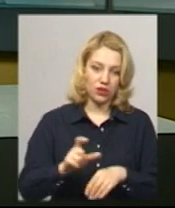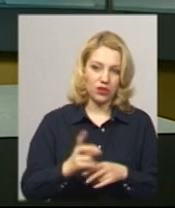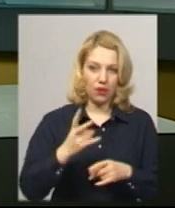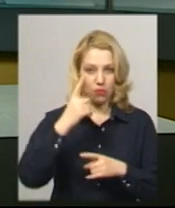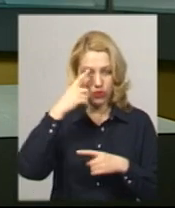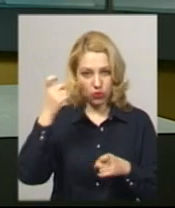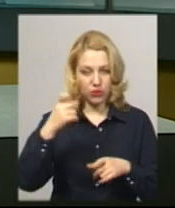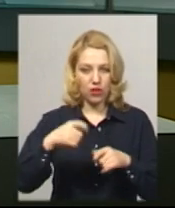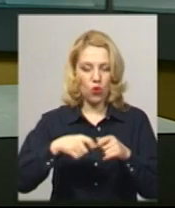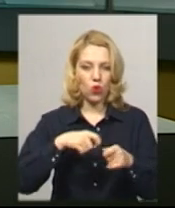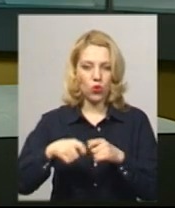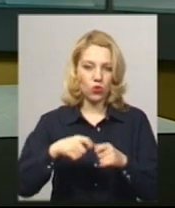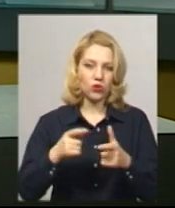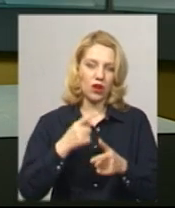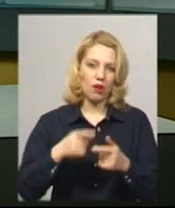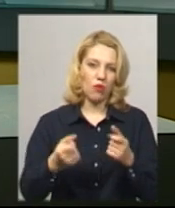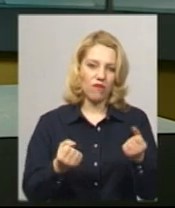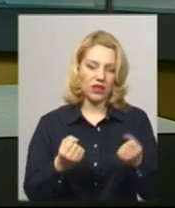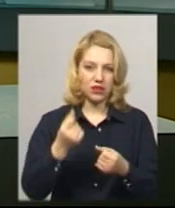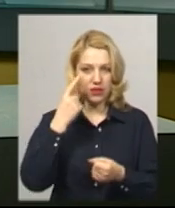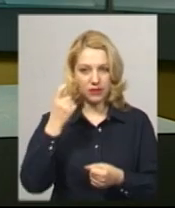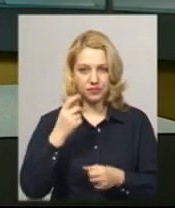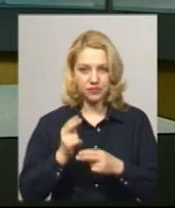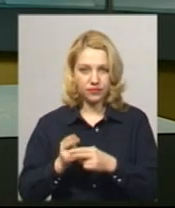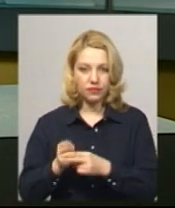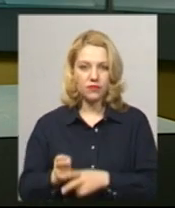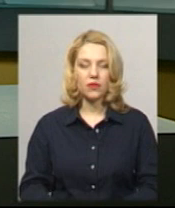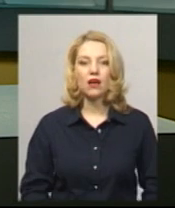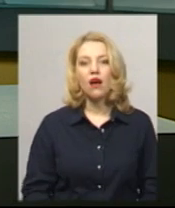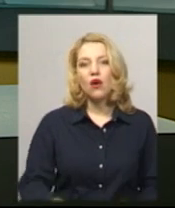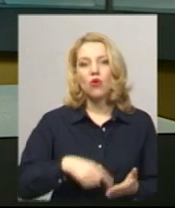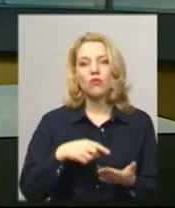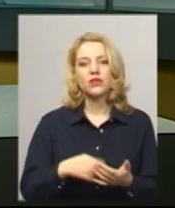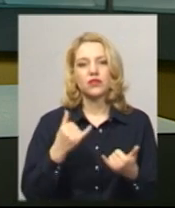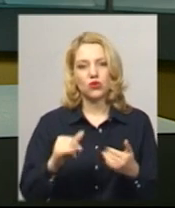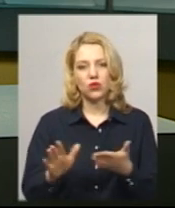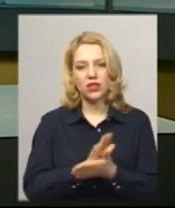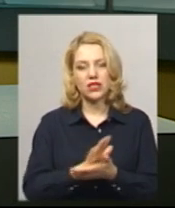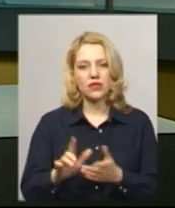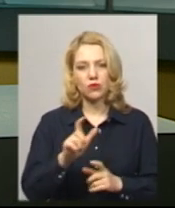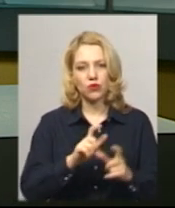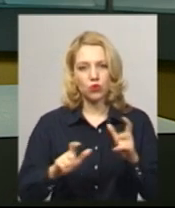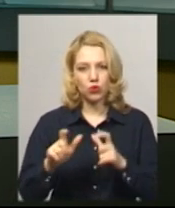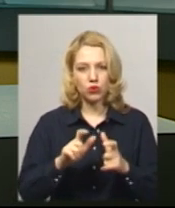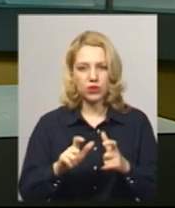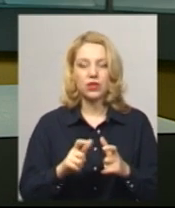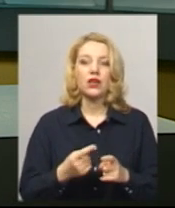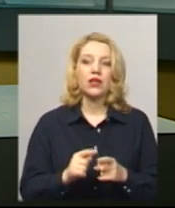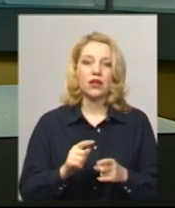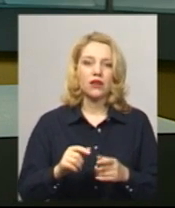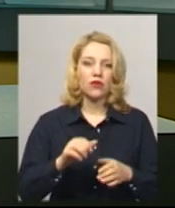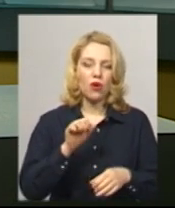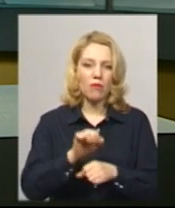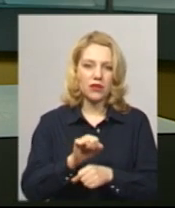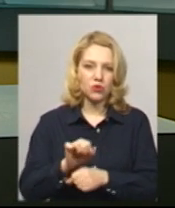або кондуктор. У місті відсьогодні дезінфікують зупинки громадського транспорту. Про це сказав виконуючий